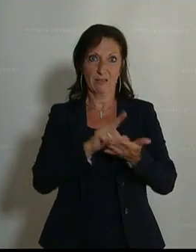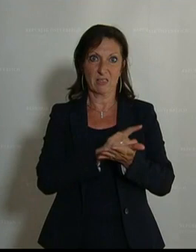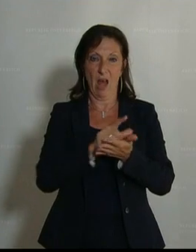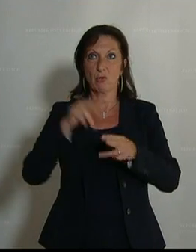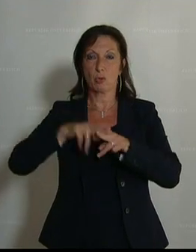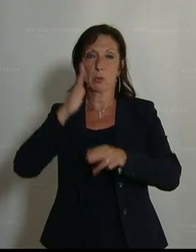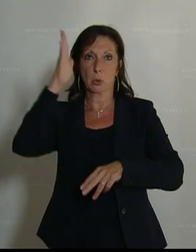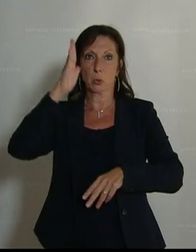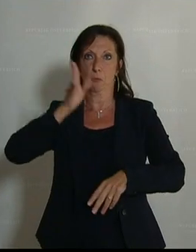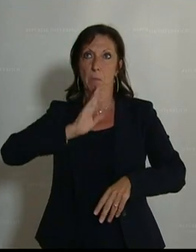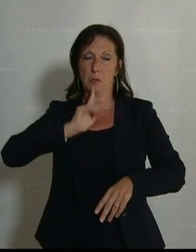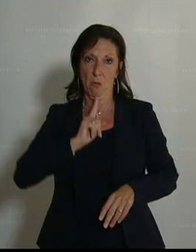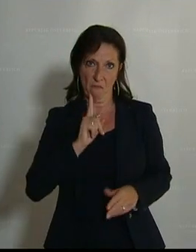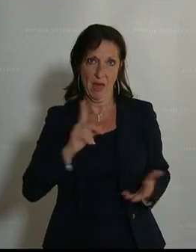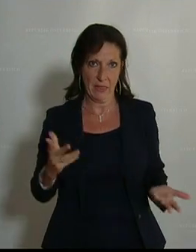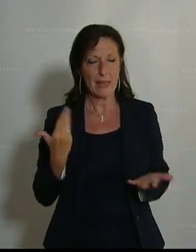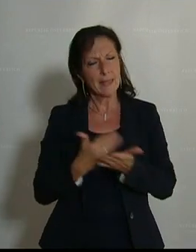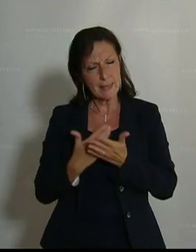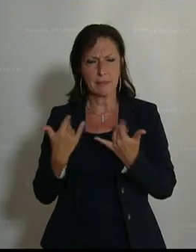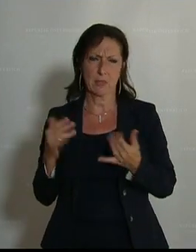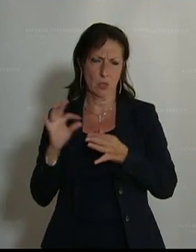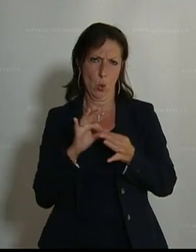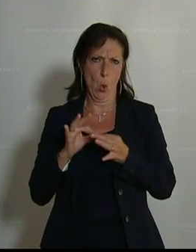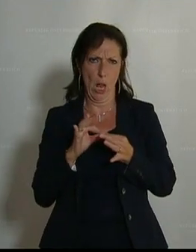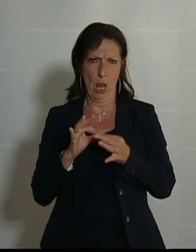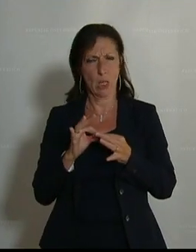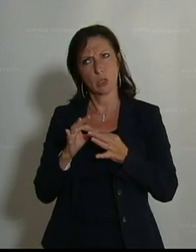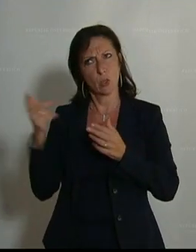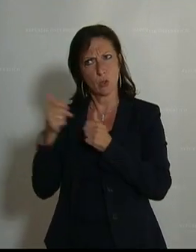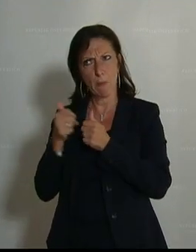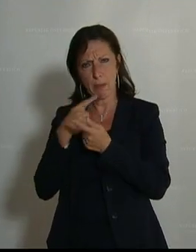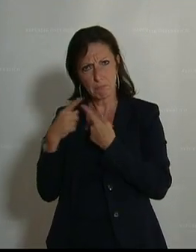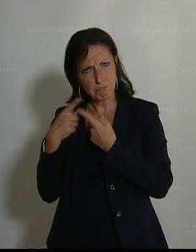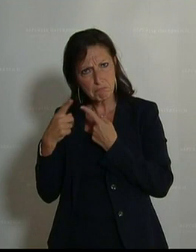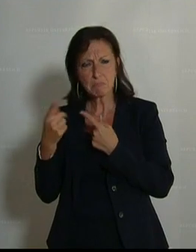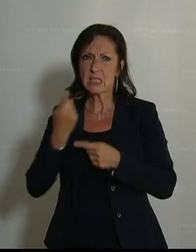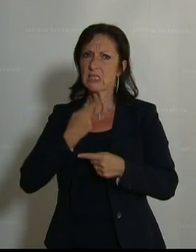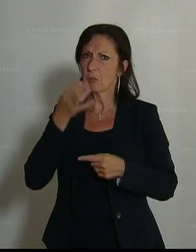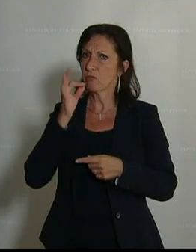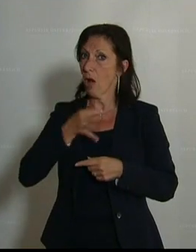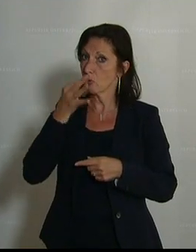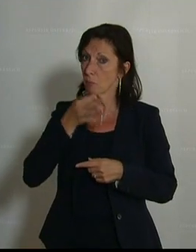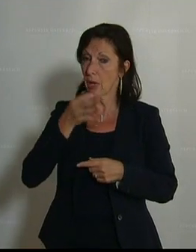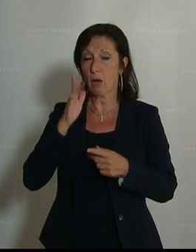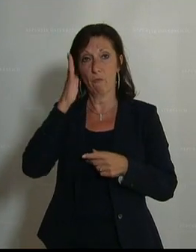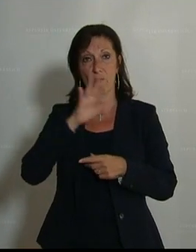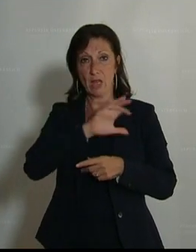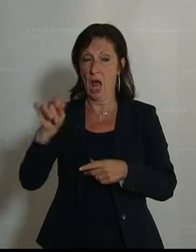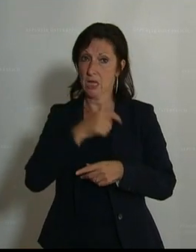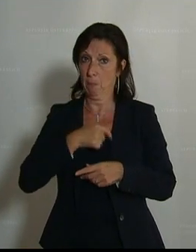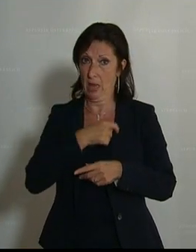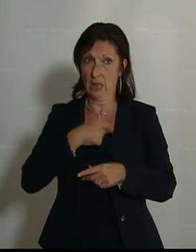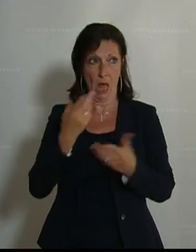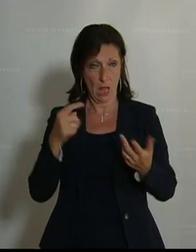deswegen sind wir, wie gesagt, mit dem Koalitionspartner in Gesprächen und ich werde als Frauensprecherin meiner Fraktion auch mit allen Frauensprecherinnen hier im Nationalrat die Gespräche